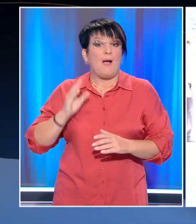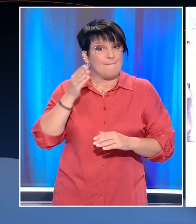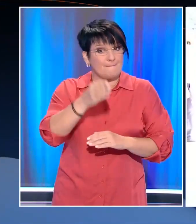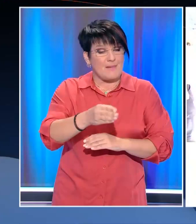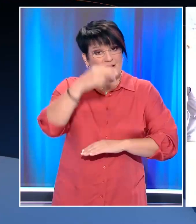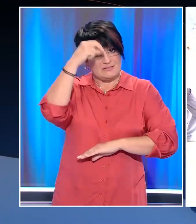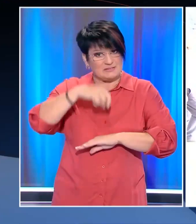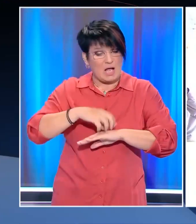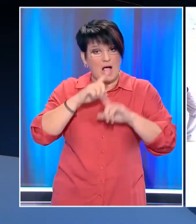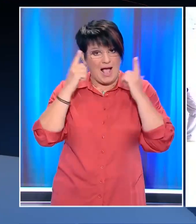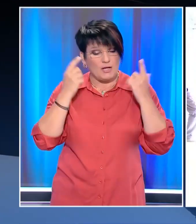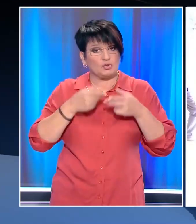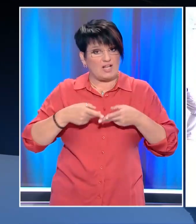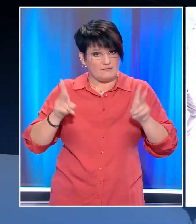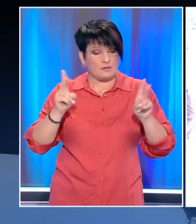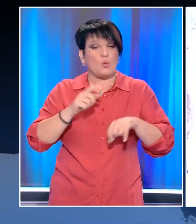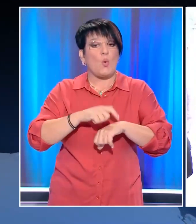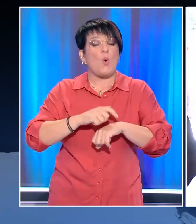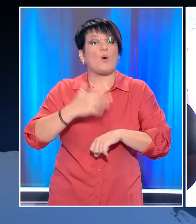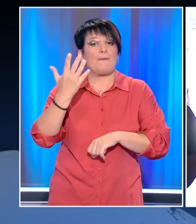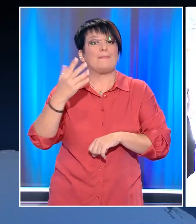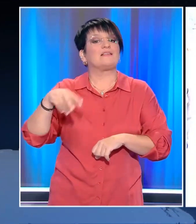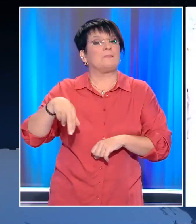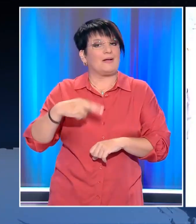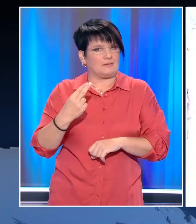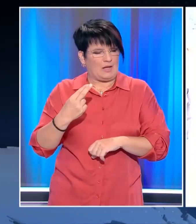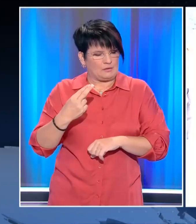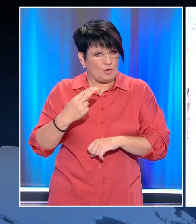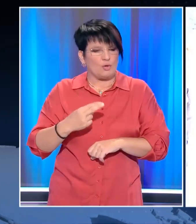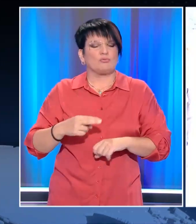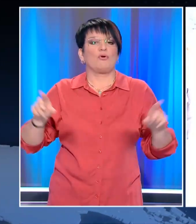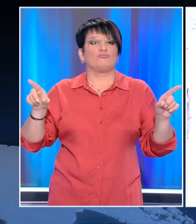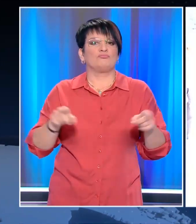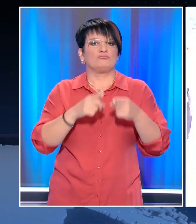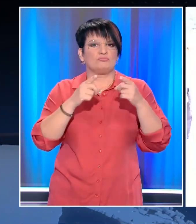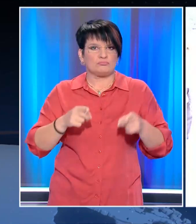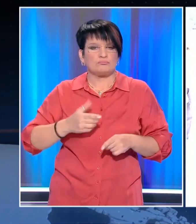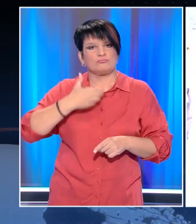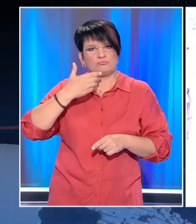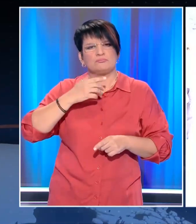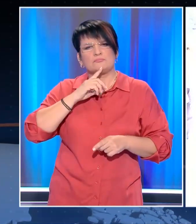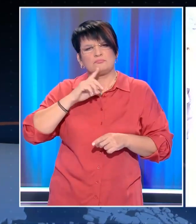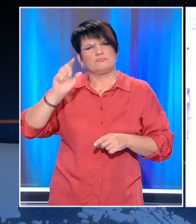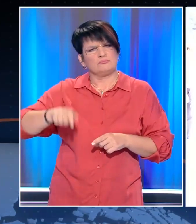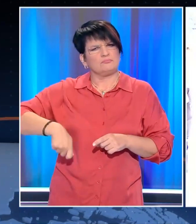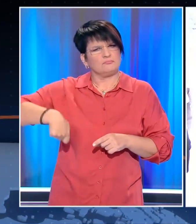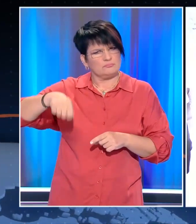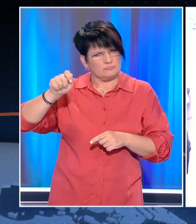παρεκκλήσι του Αγίου Ελευθερίου, στις 5 παρατέταρτο λοιπόν, εψάλλει τρισάγιος ακολουθία.